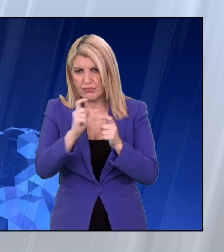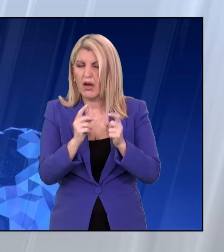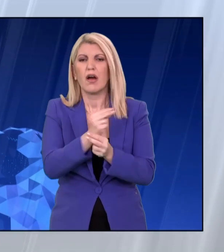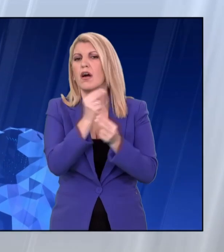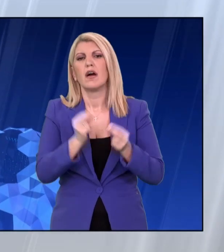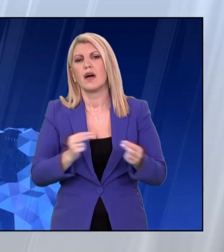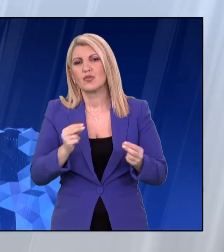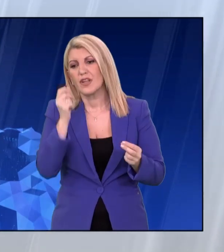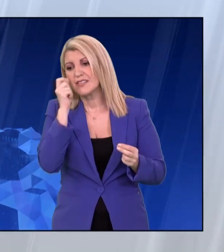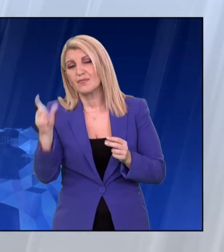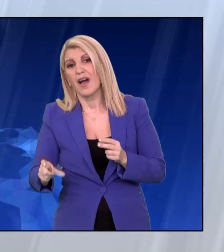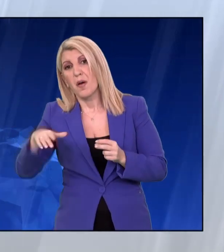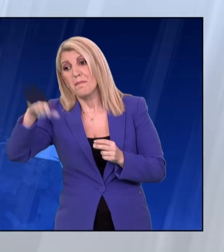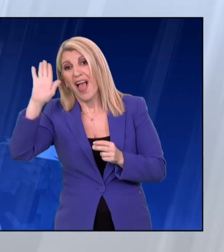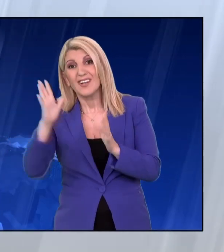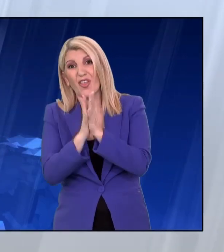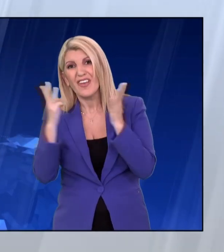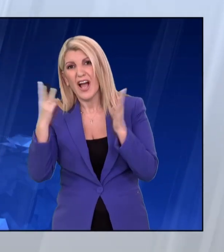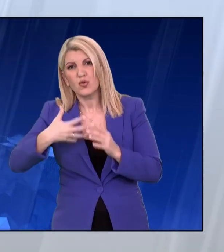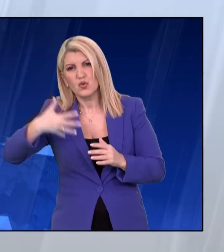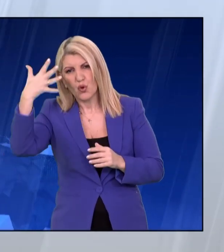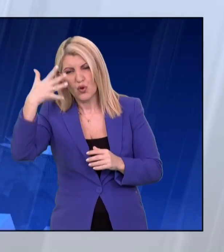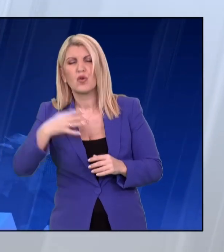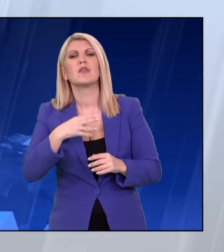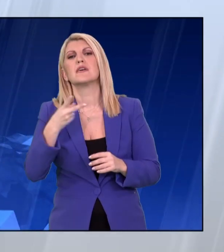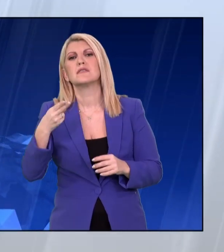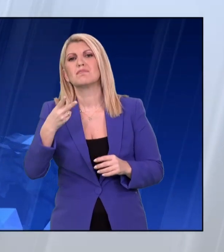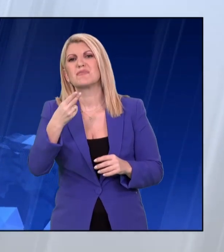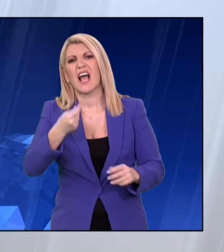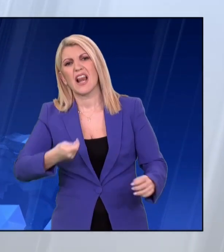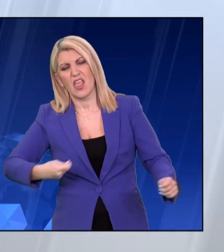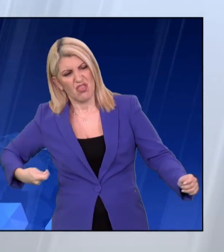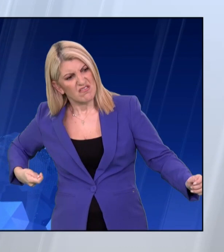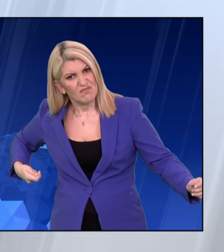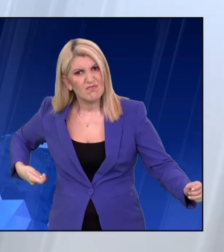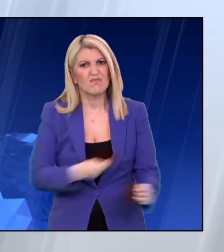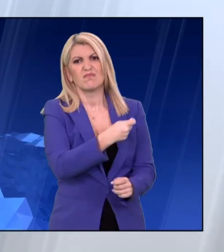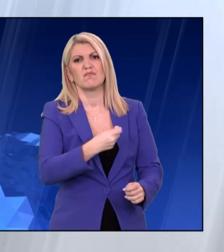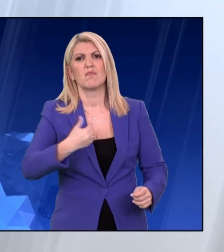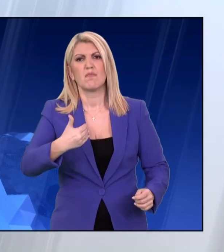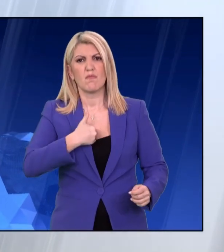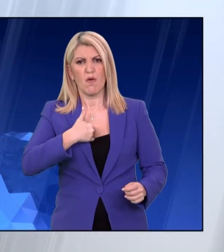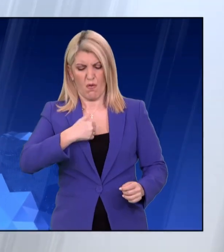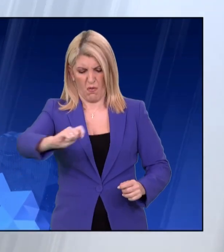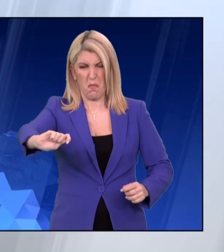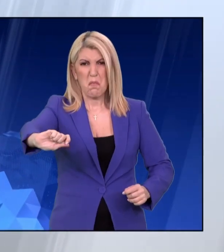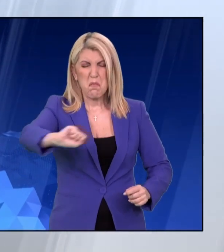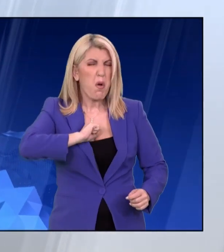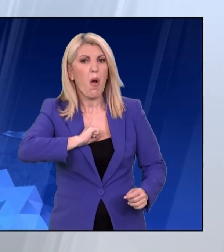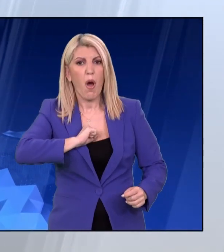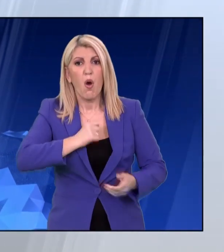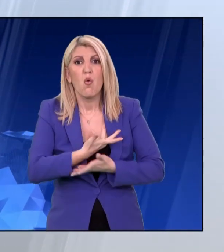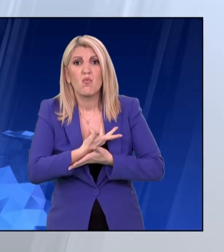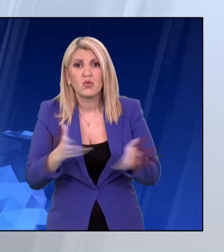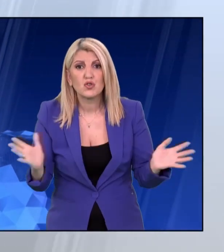δύο αδέρφια. Σύμφωνα με όσα έχουν γίνει γνωστά, ο 18χρονος κάρφωσε ένα ψαλίδι στο στήθος του αδερφού του, μπροστά στα μάτια της μητέρας και